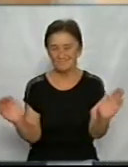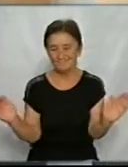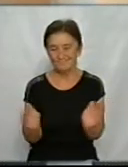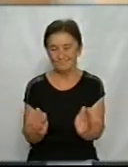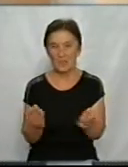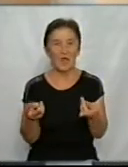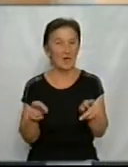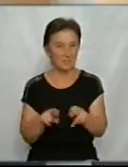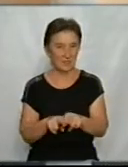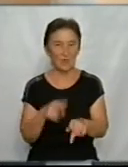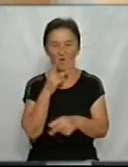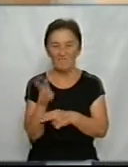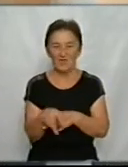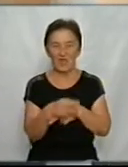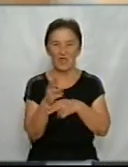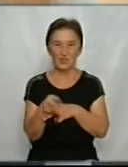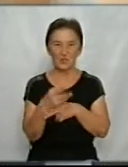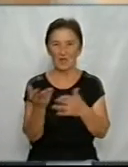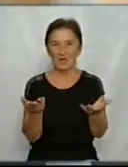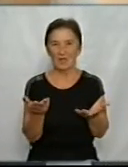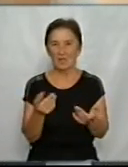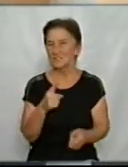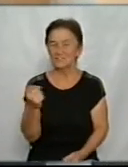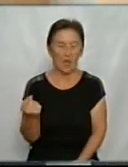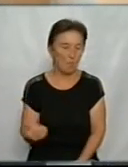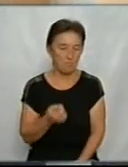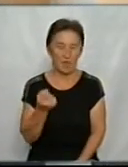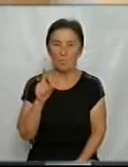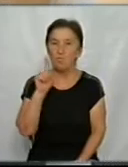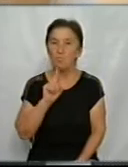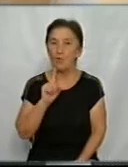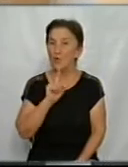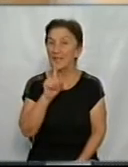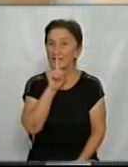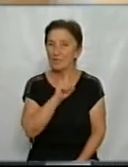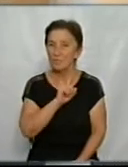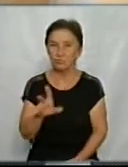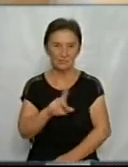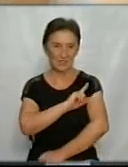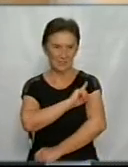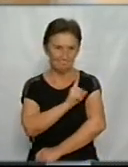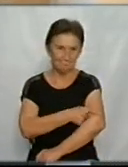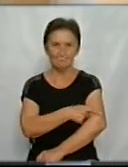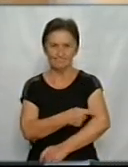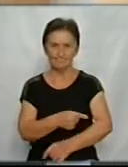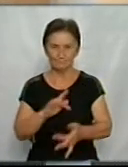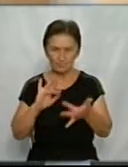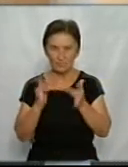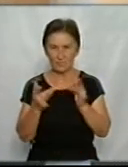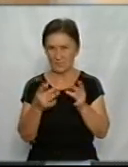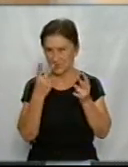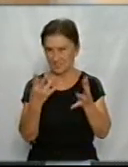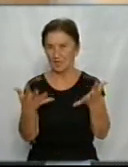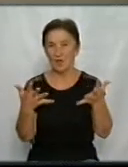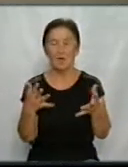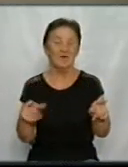потокового відео, чесно кажучи, замало. Поки не буде, мабуть, провідного інтернету, проблеми були є